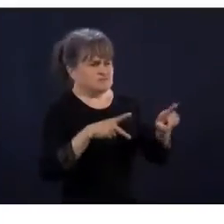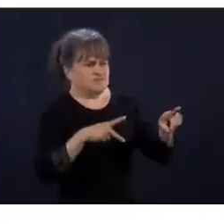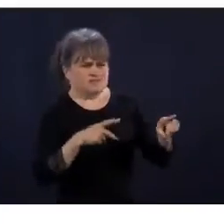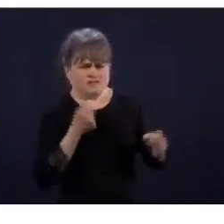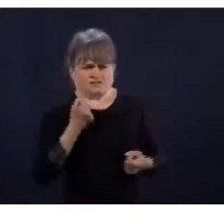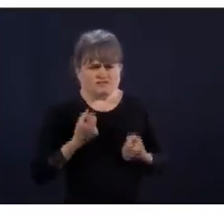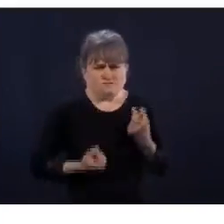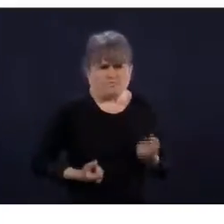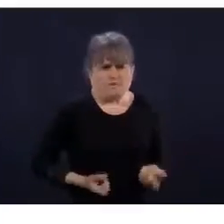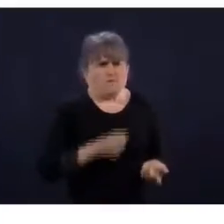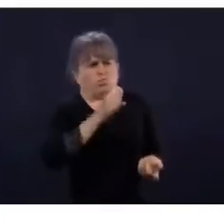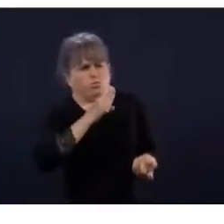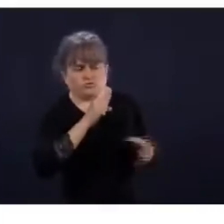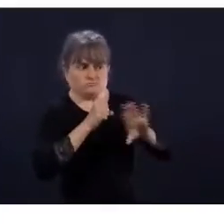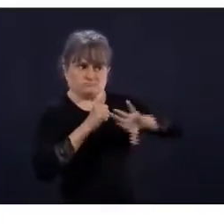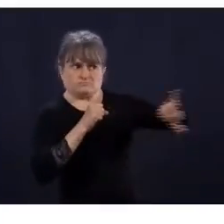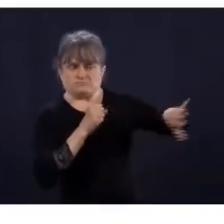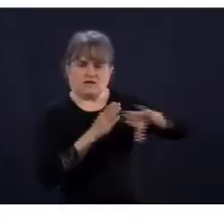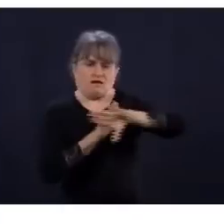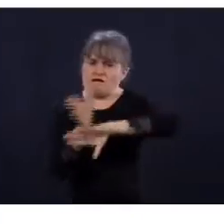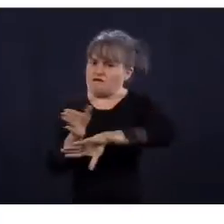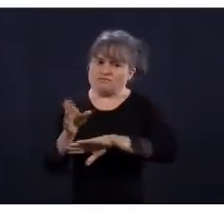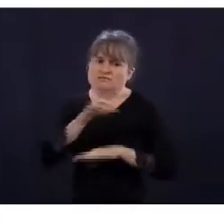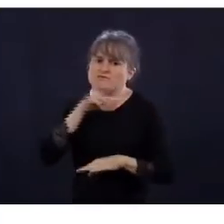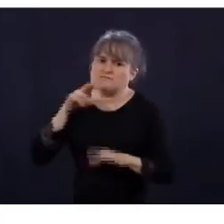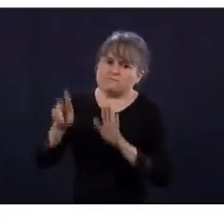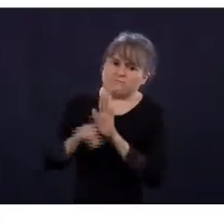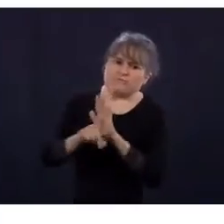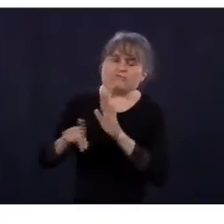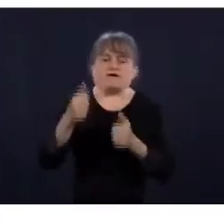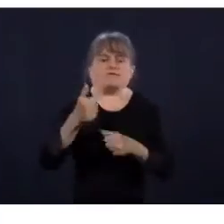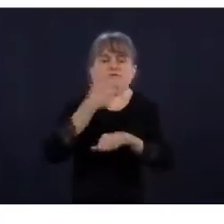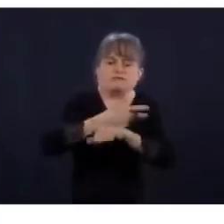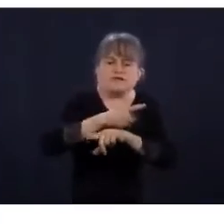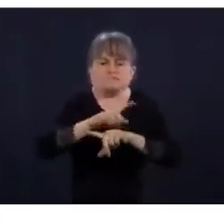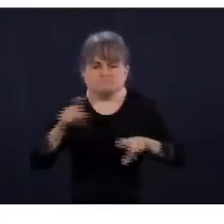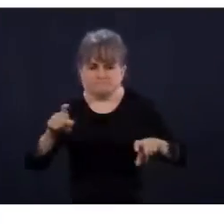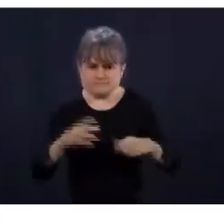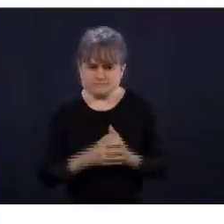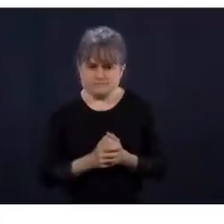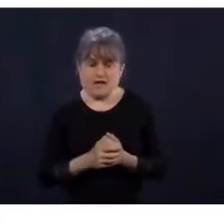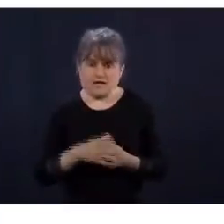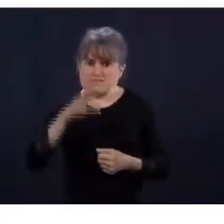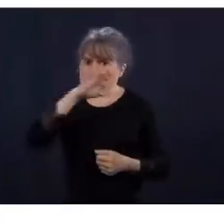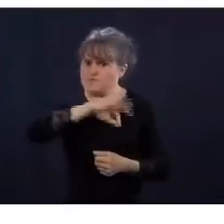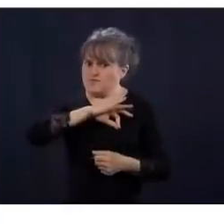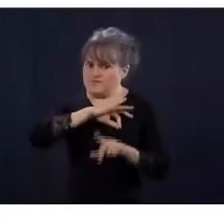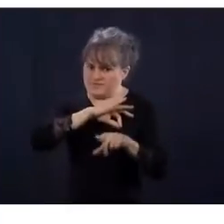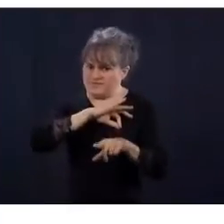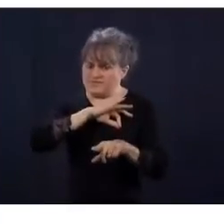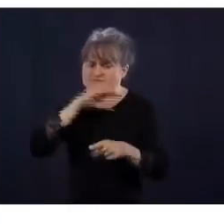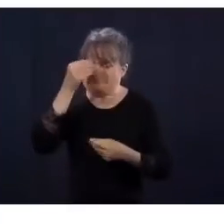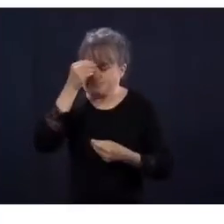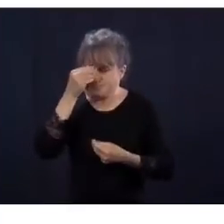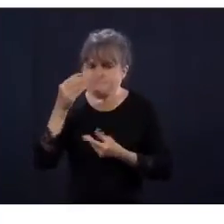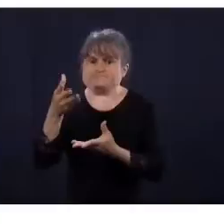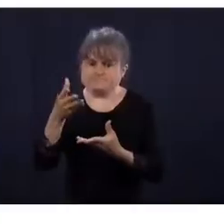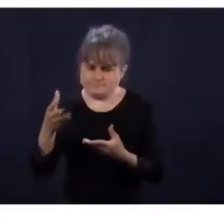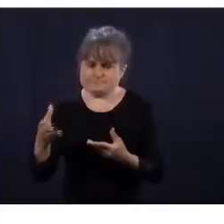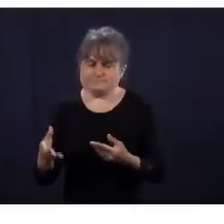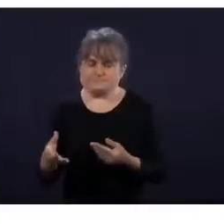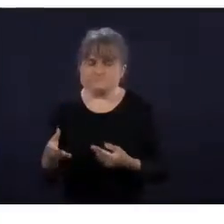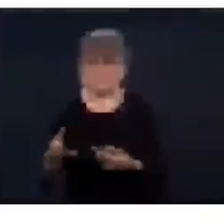perspective où on dit aux gens que la maladie est dangereuse, parce qu'on a vu qu'il des gens qui en décèdent, d'avoir des émotions, du stress, de l